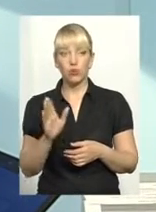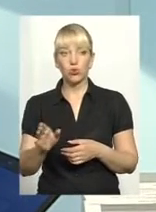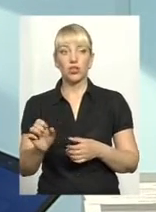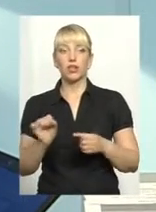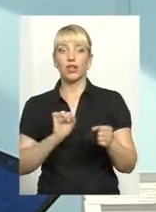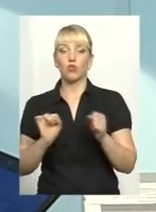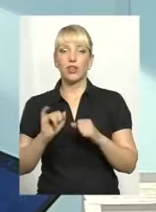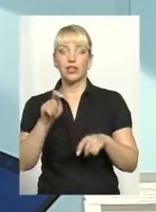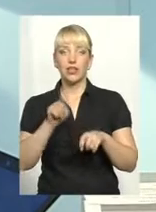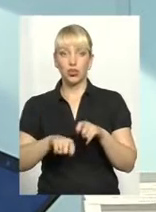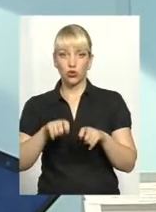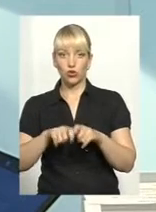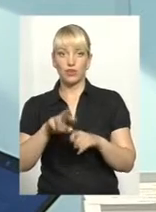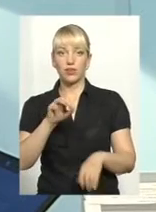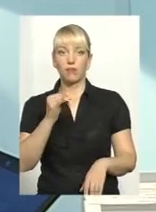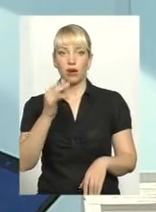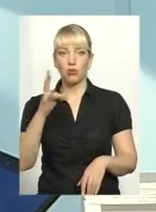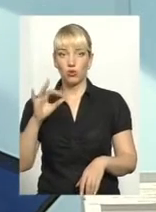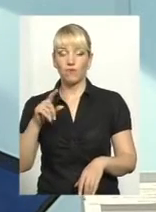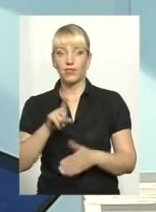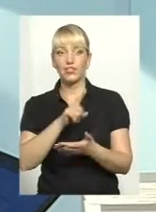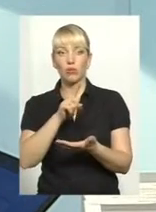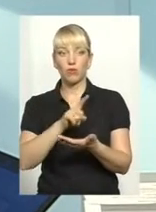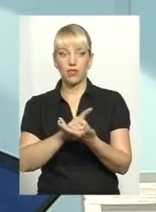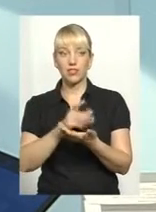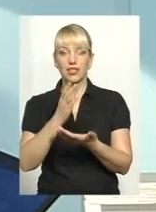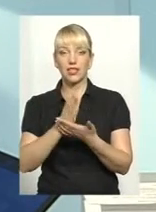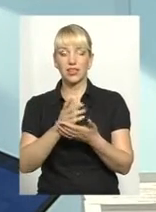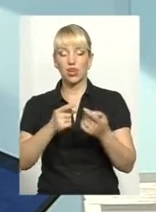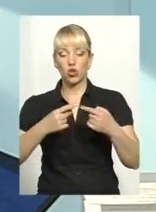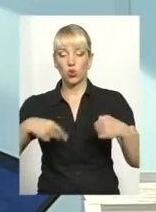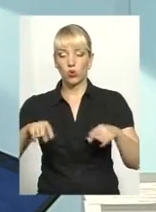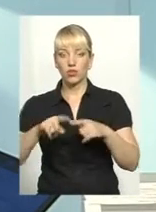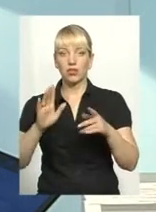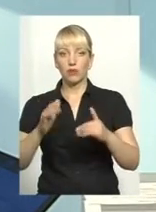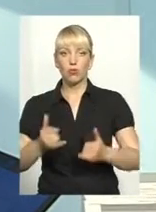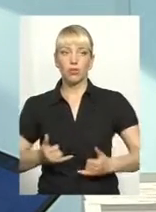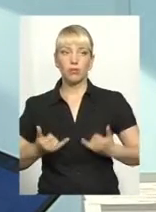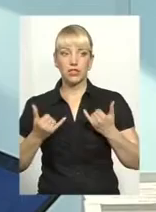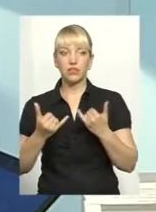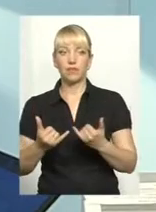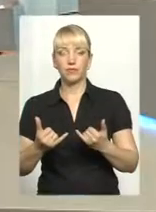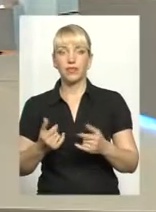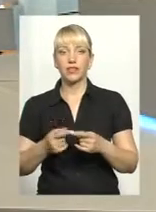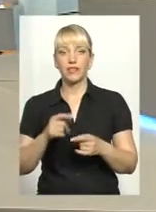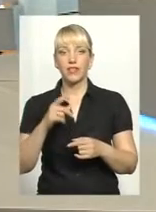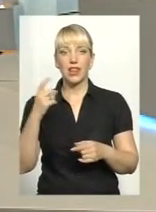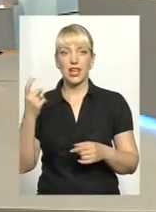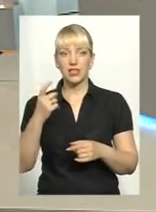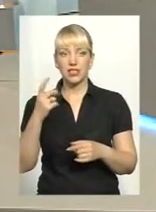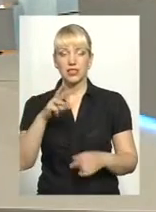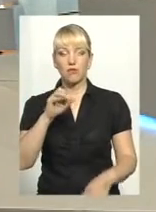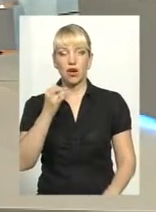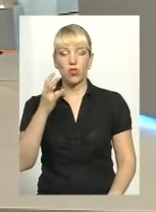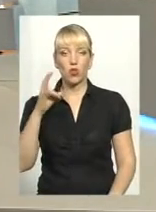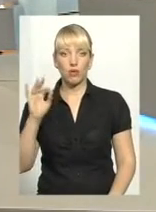і контролювати це майно, то він буде зобов'язаний. Є цілий розділ, який буде присвячений бенефіціарній власності на майно.